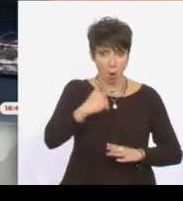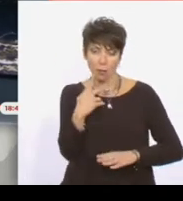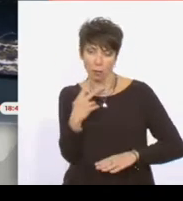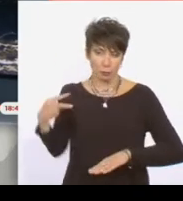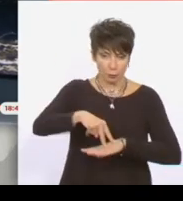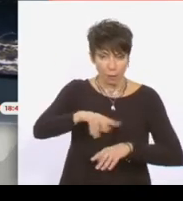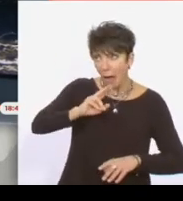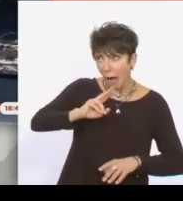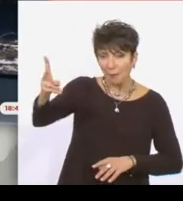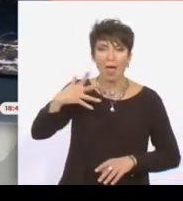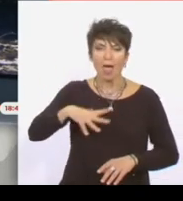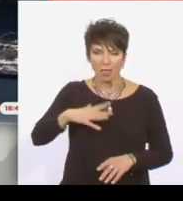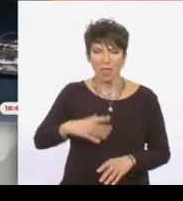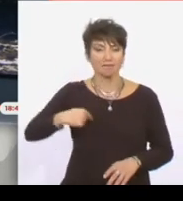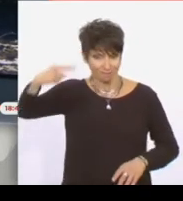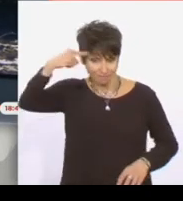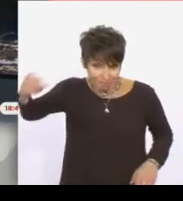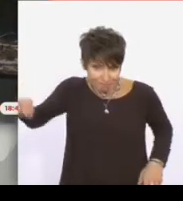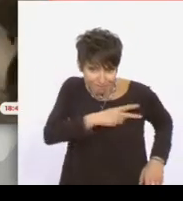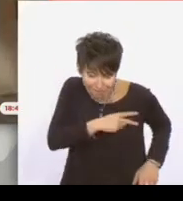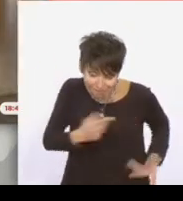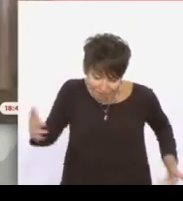μιλούν ήδη για εισβολή των Ρώσων στην Ουκρανία.